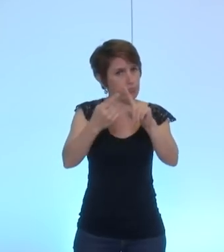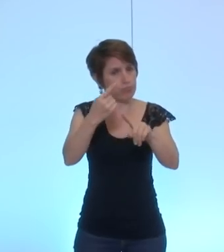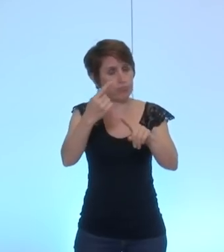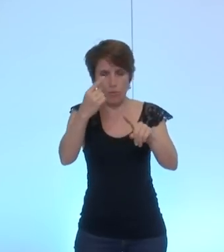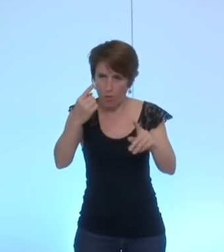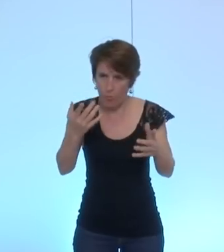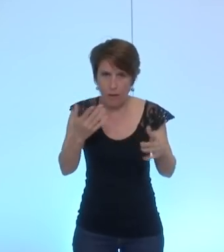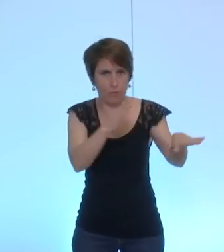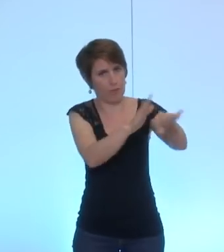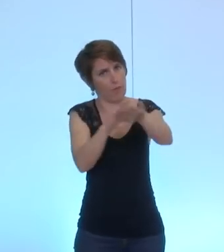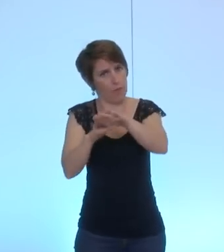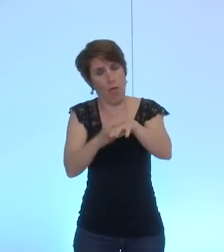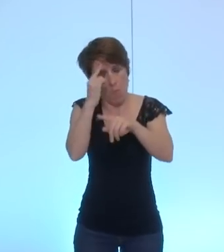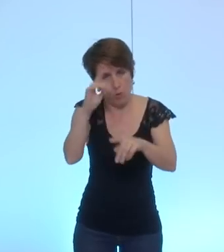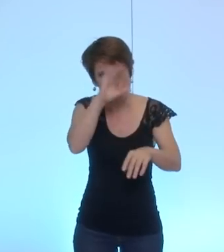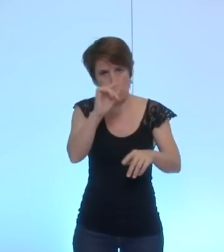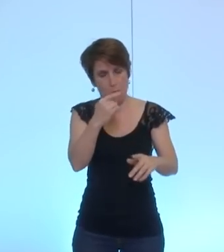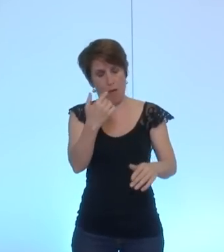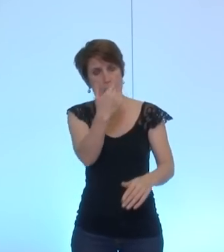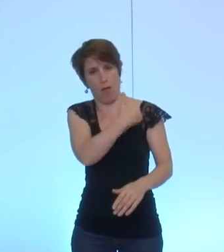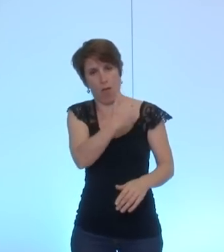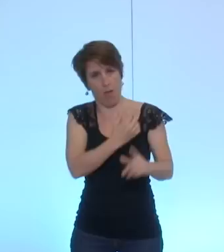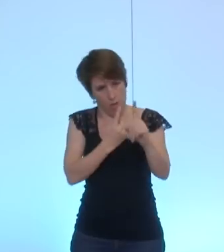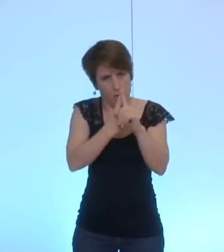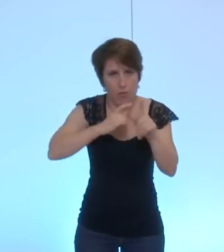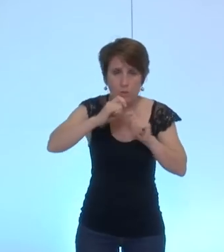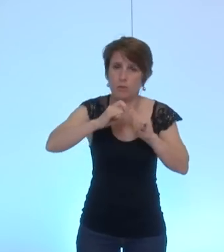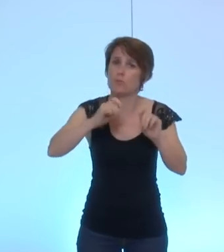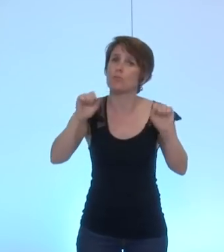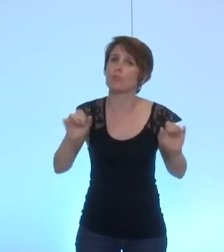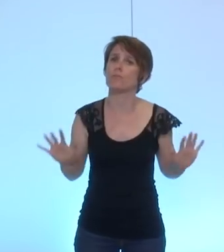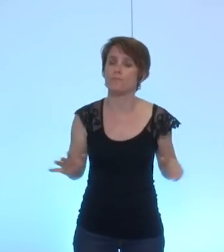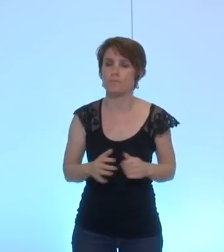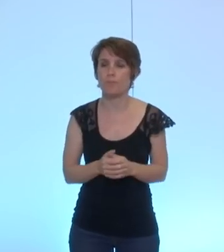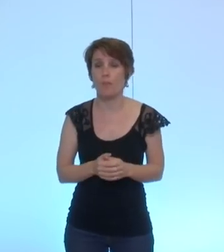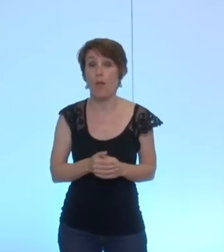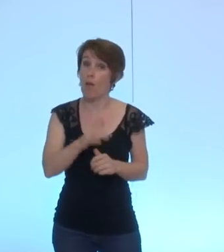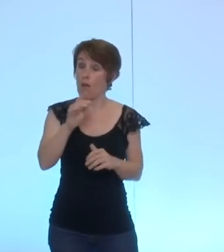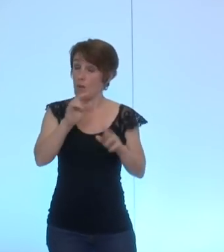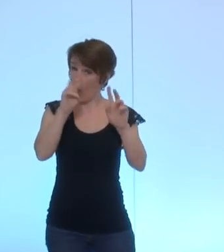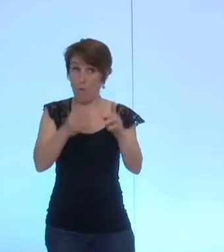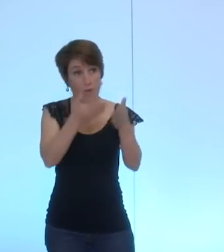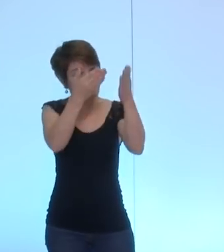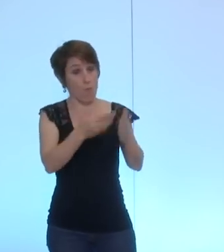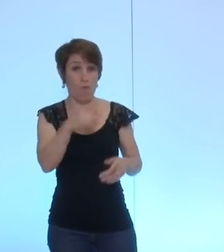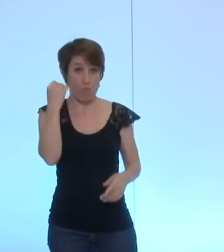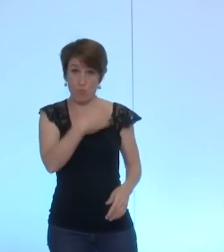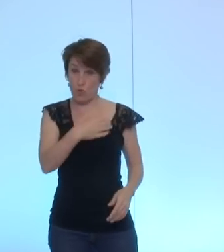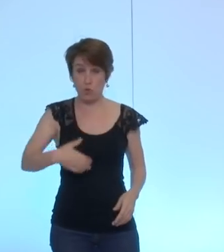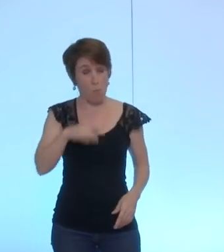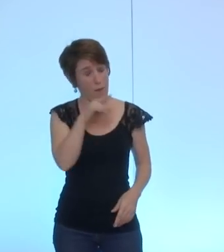que nous souhaitons donner il vous incombe en effet en premier d'évacuer tout risque de